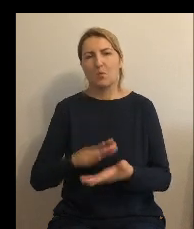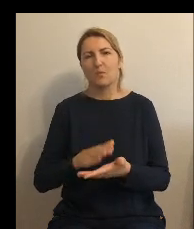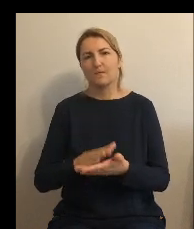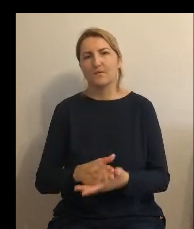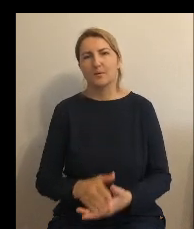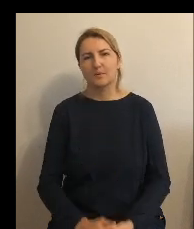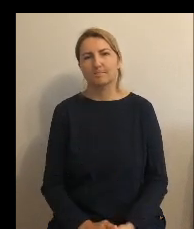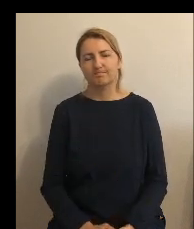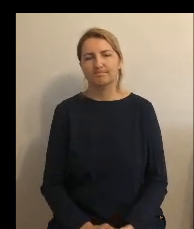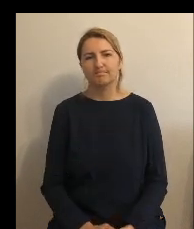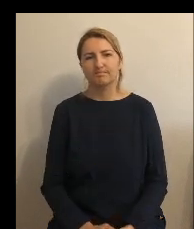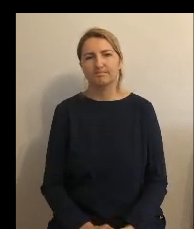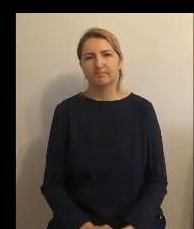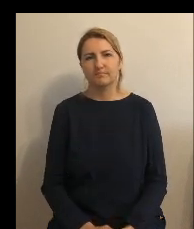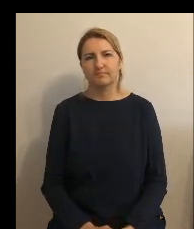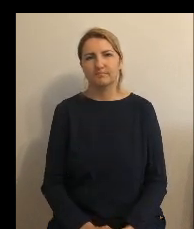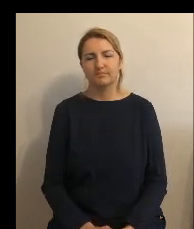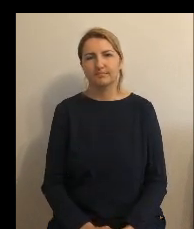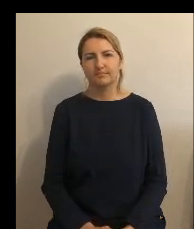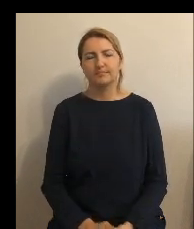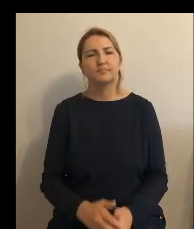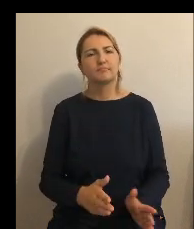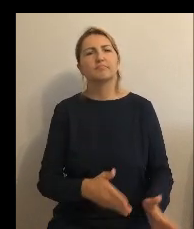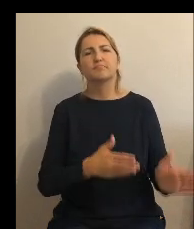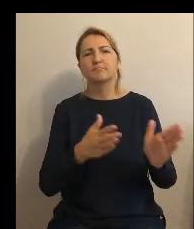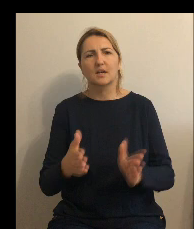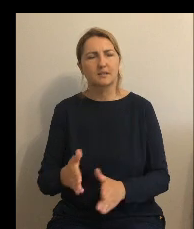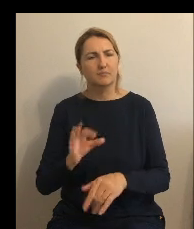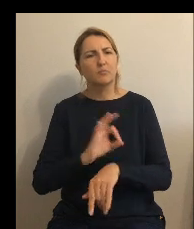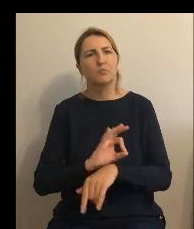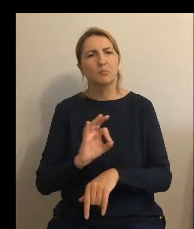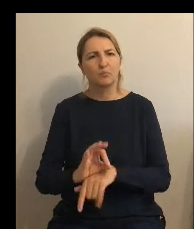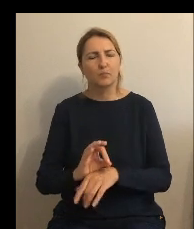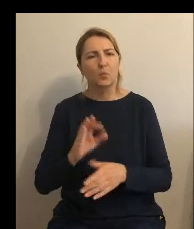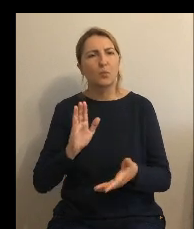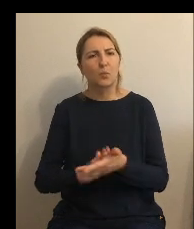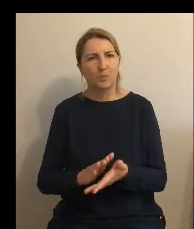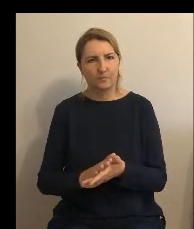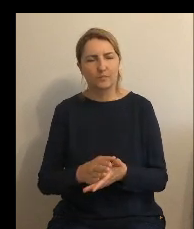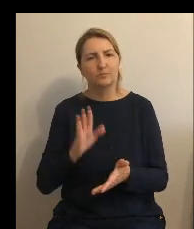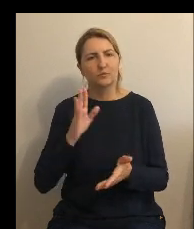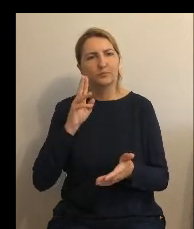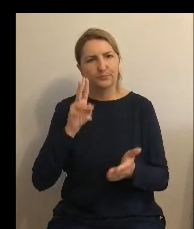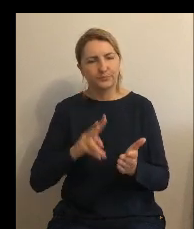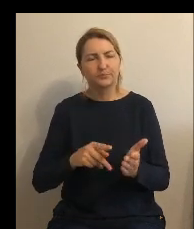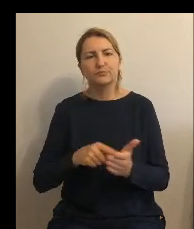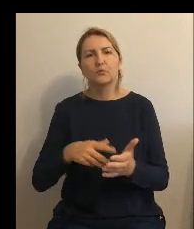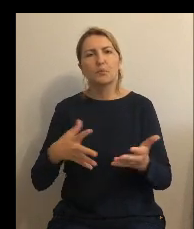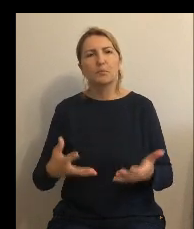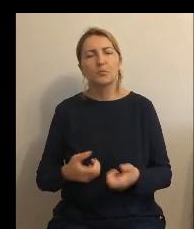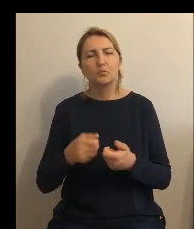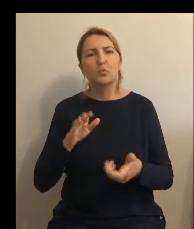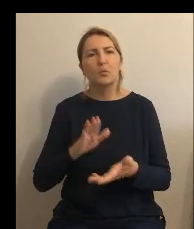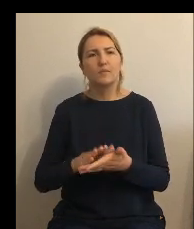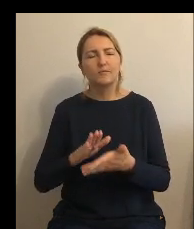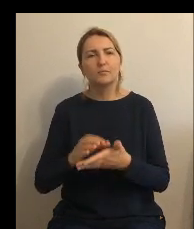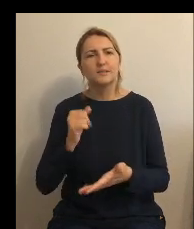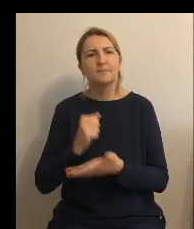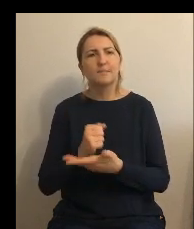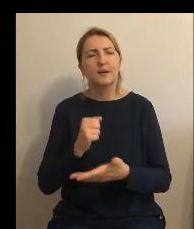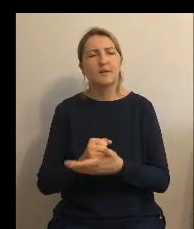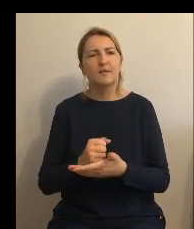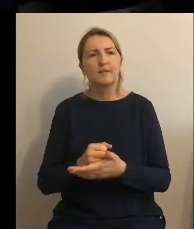Następnym projektem uchwały, której będziemy rozpatrywać jest podjęcie uchwały w sprawie określenia średniej ceny jednostki